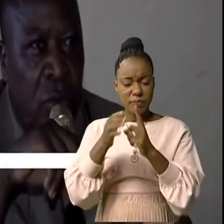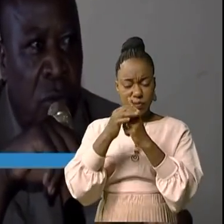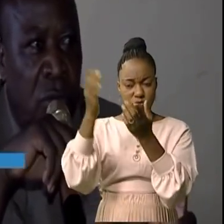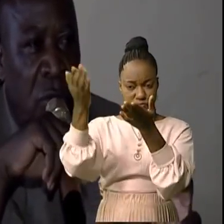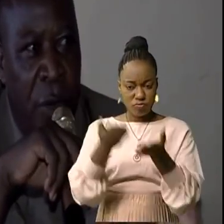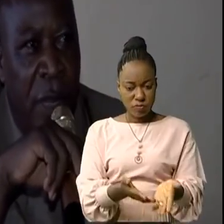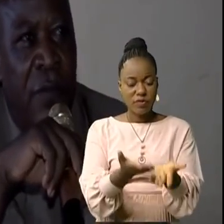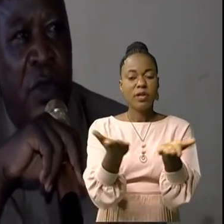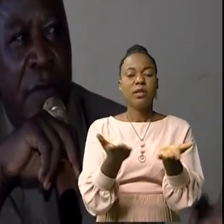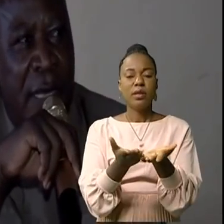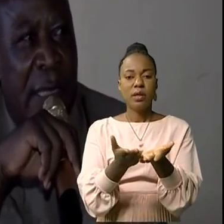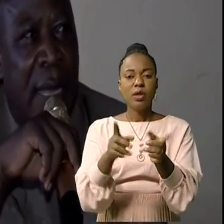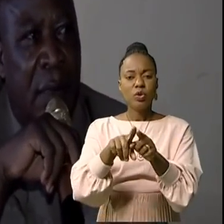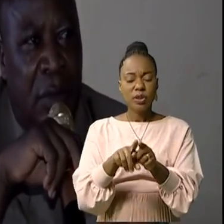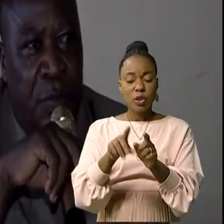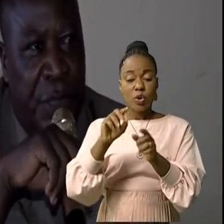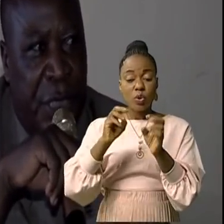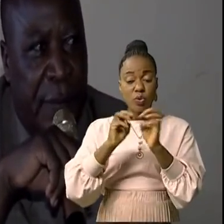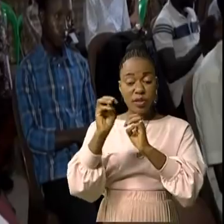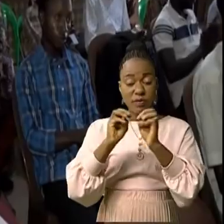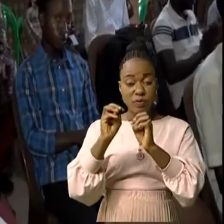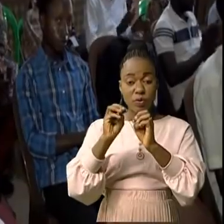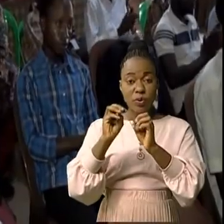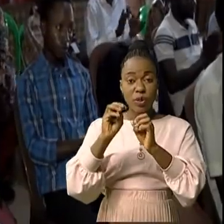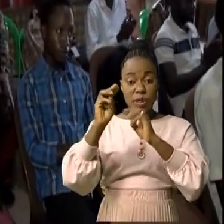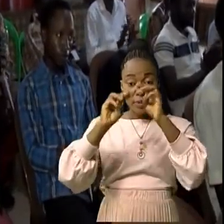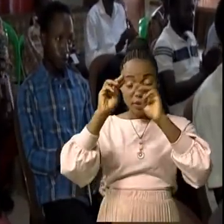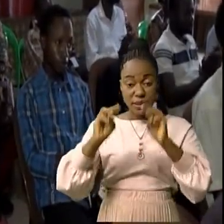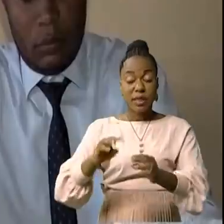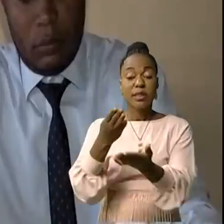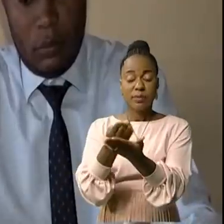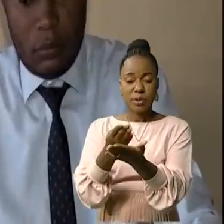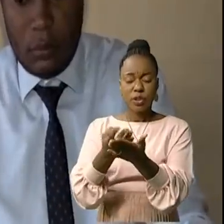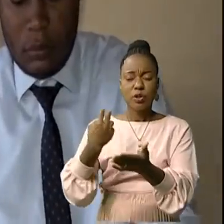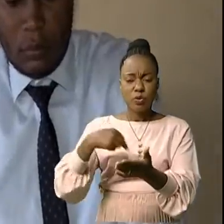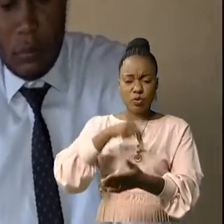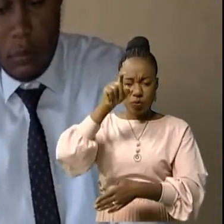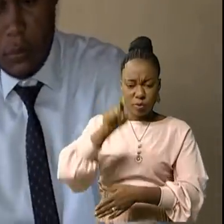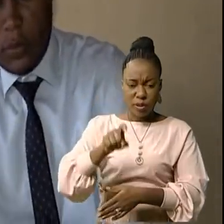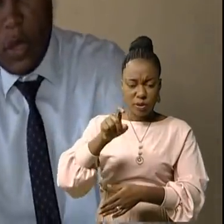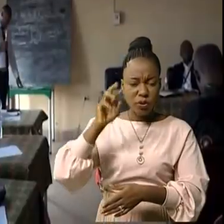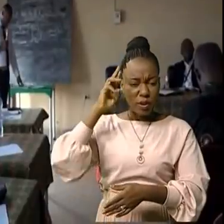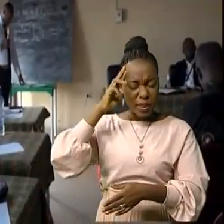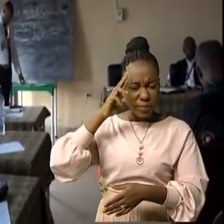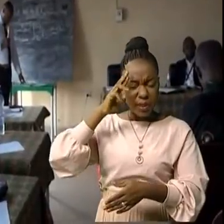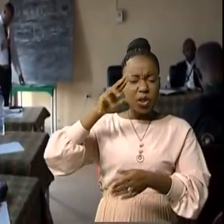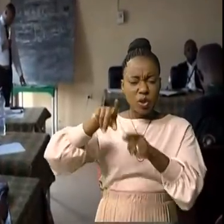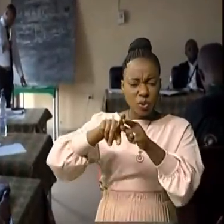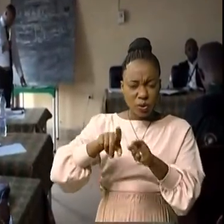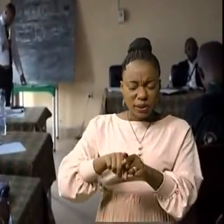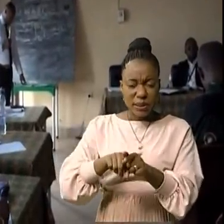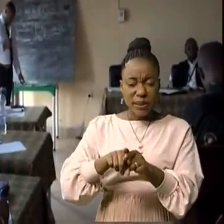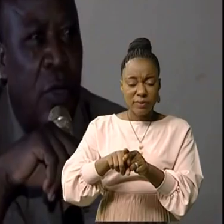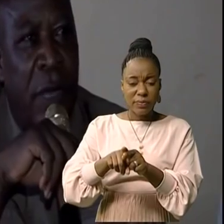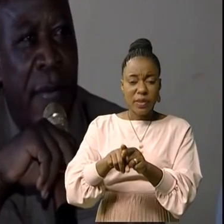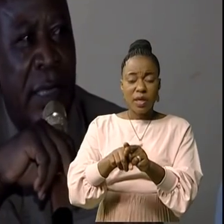Tout au niveau du ministère du budget. Nous devons rapidement créer une série